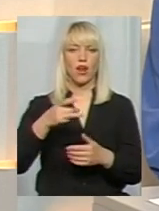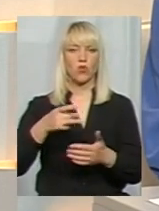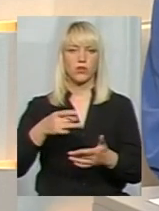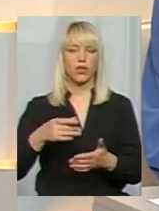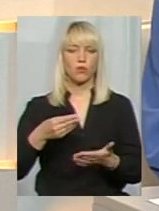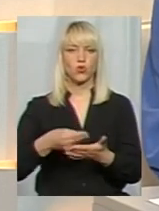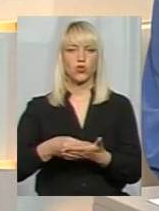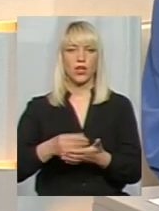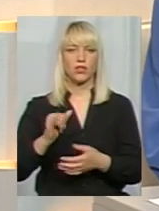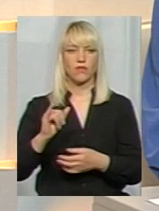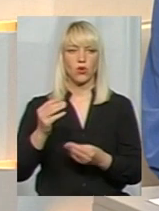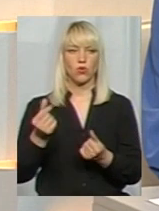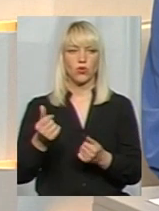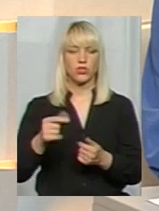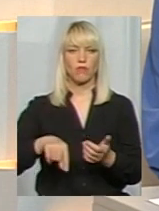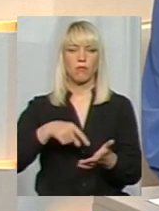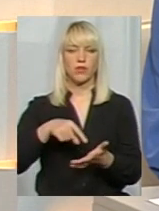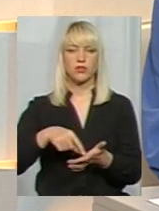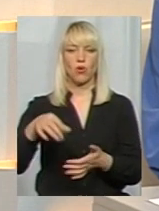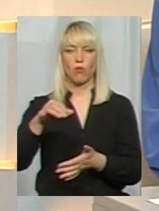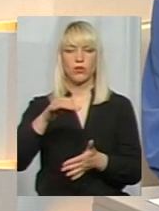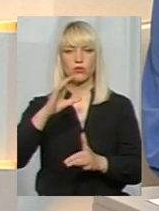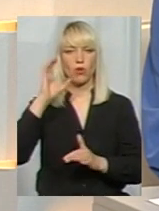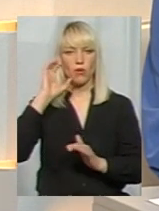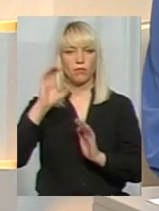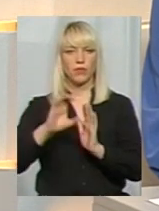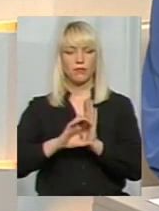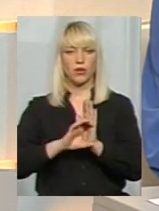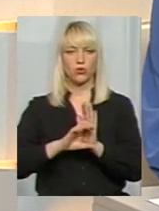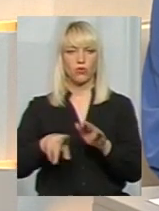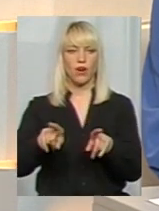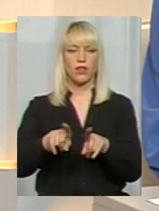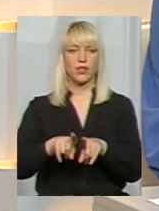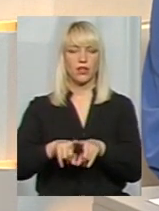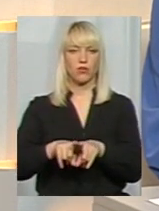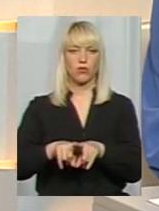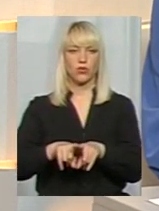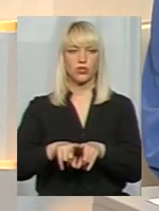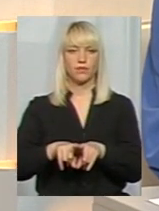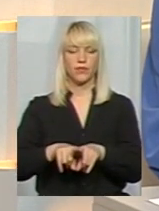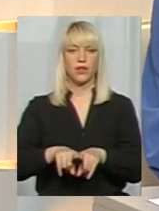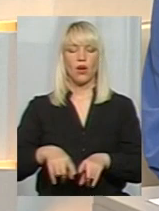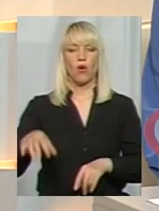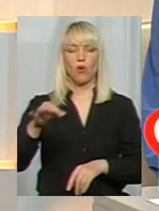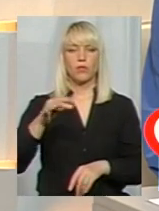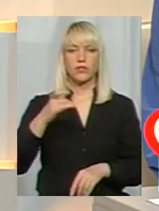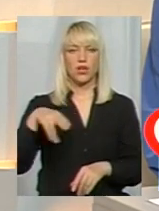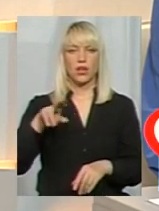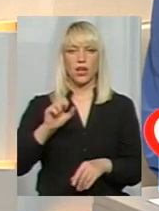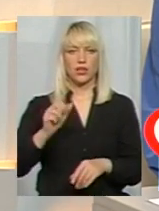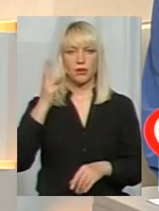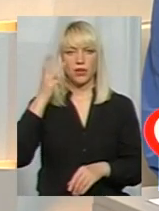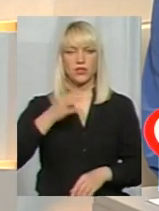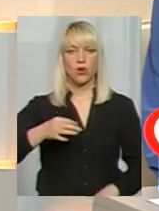із коштів міст обласного підпорядкування. Також обласною радою, Хмельницькою